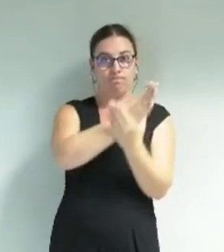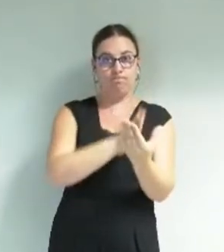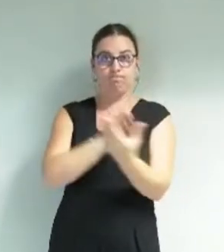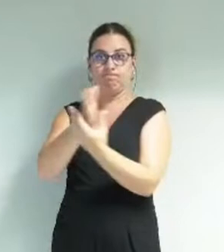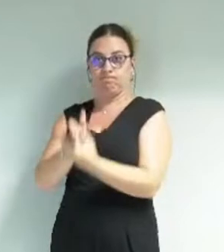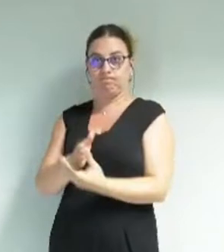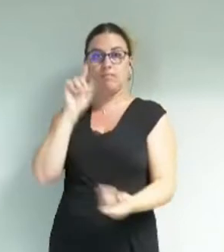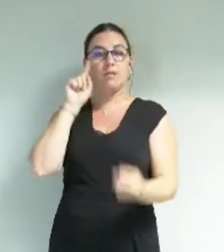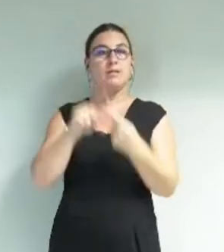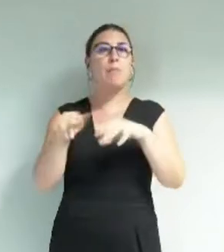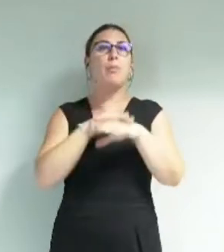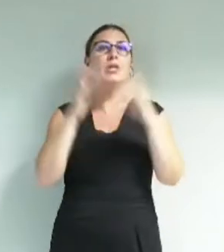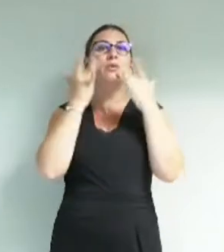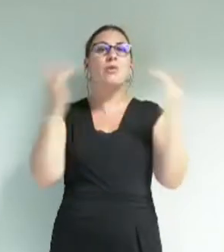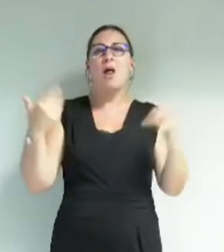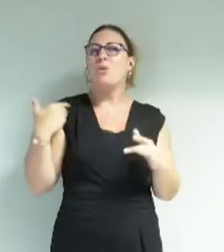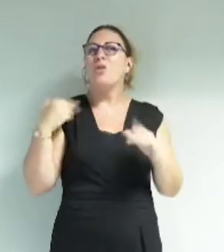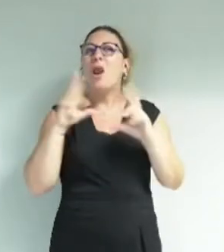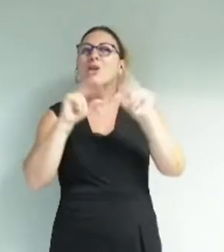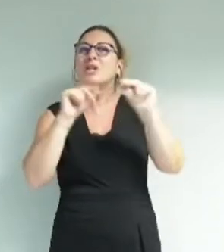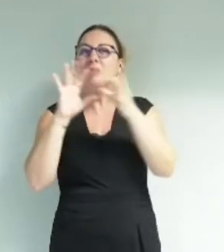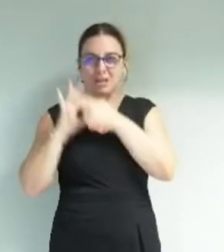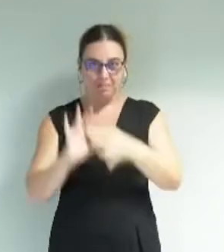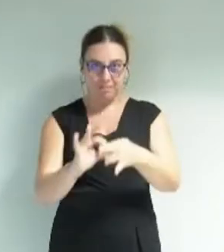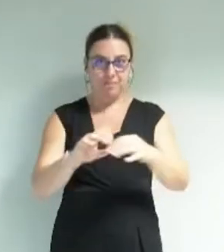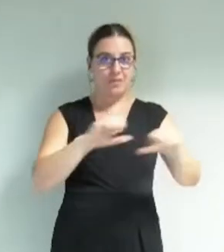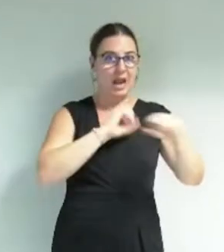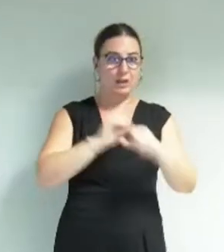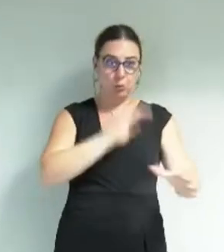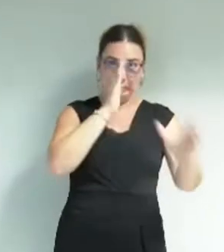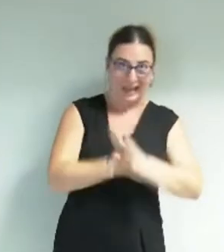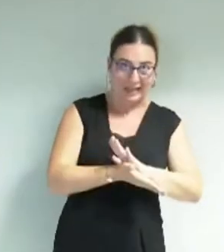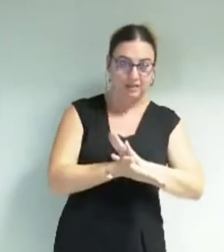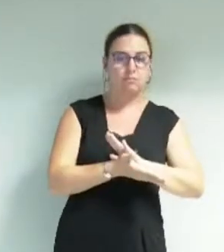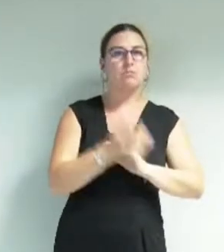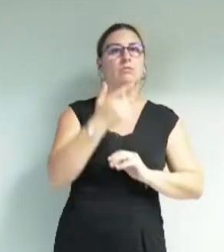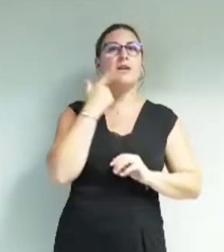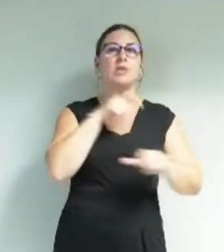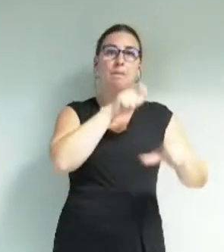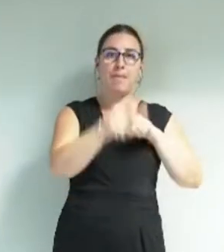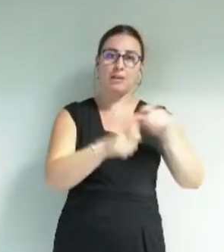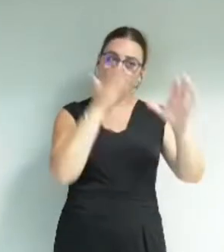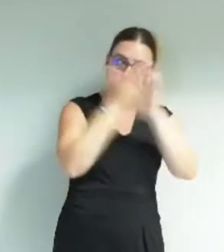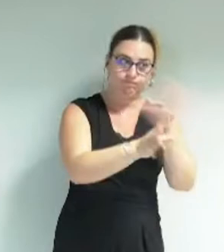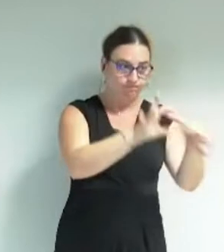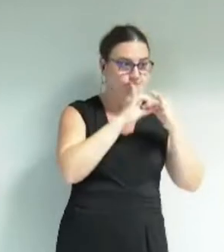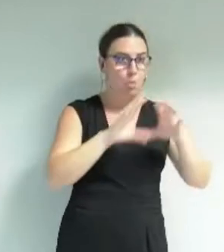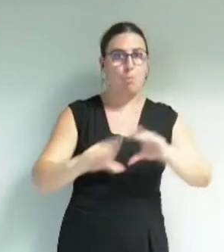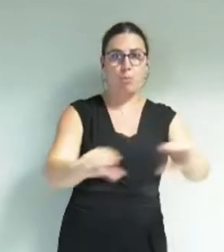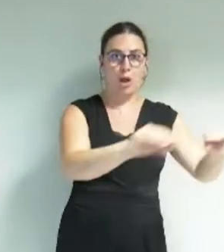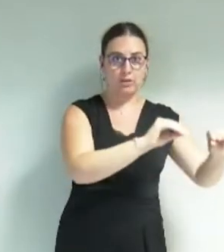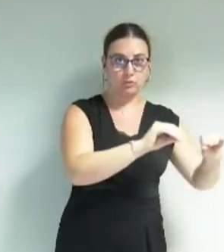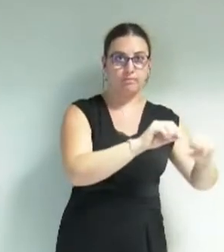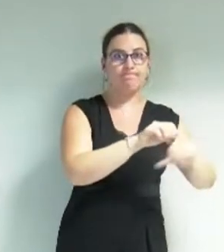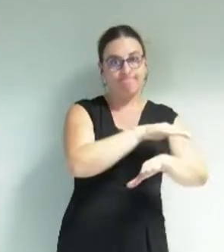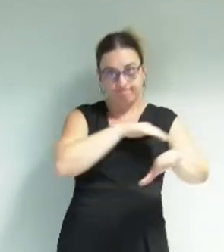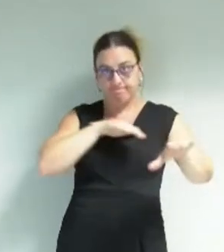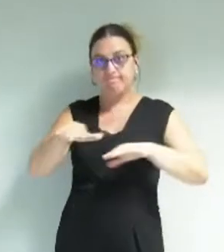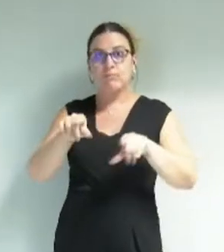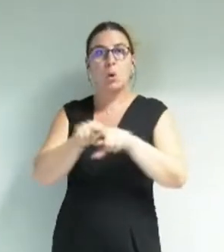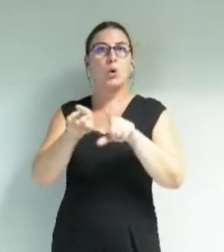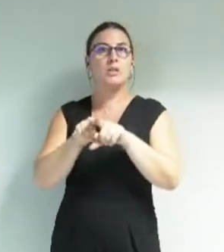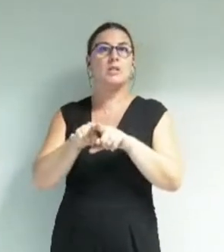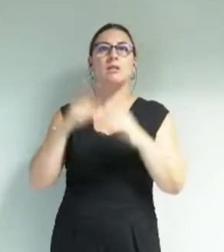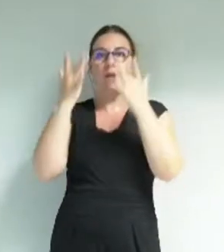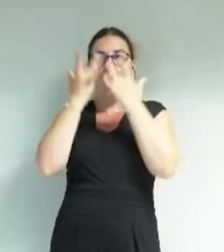la politique culturelle que j'ai énoncés en introduction. L'action directe de la ville à l'égard des usagères et usagers et l'action de soutien de la ville